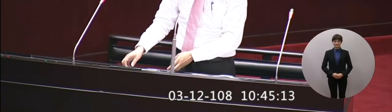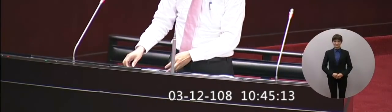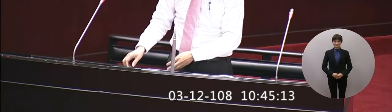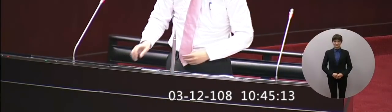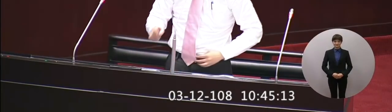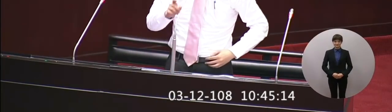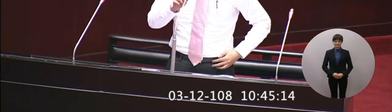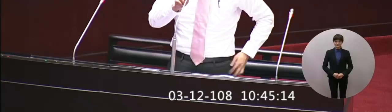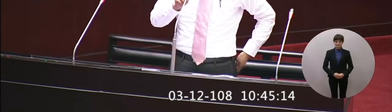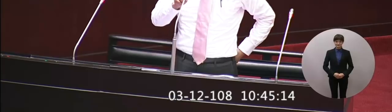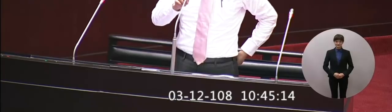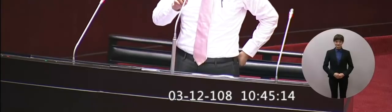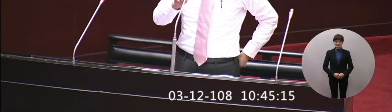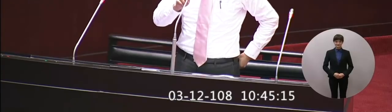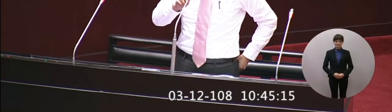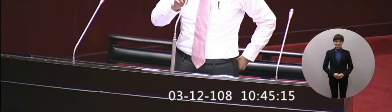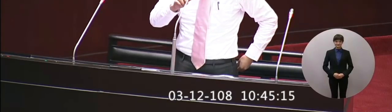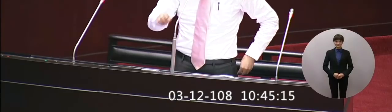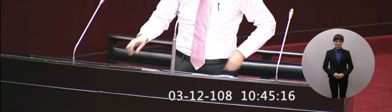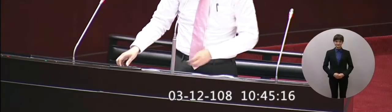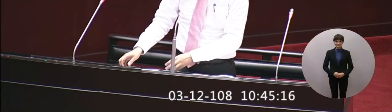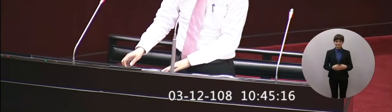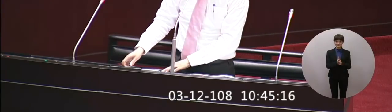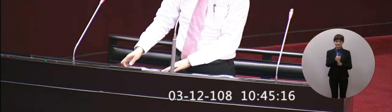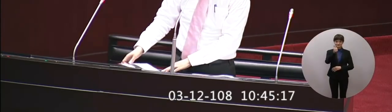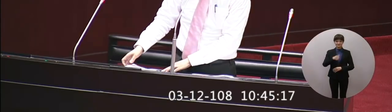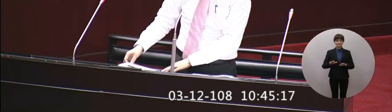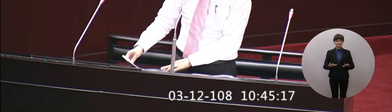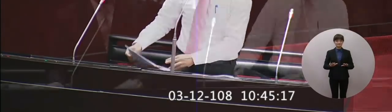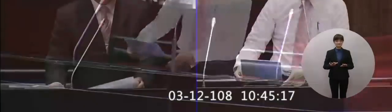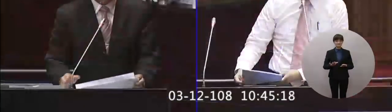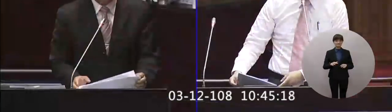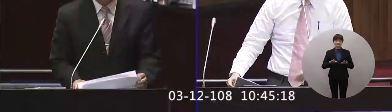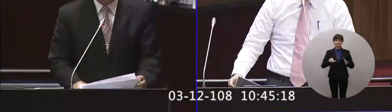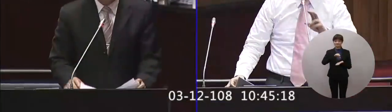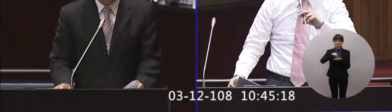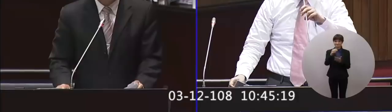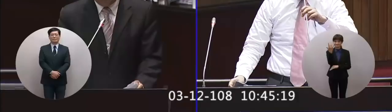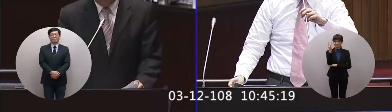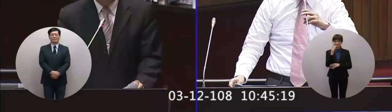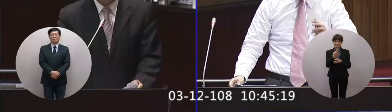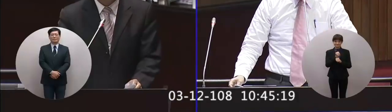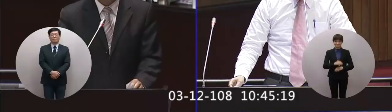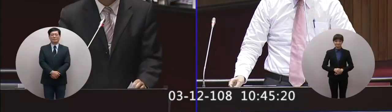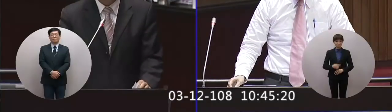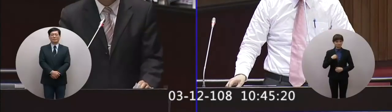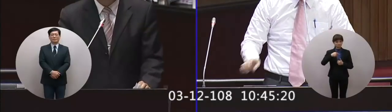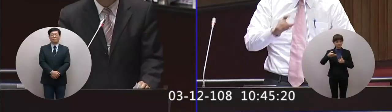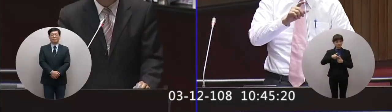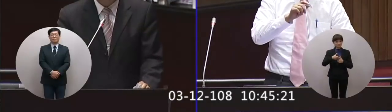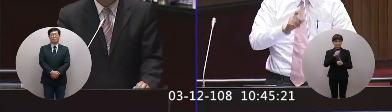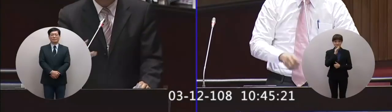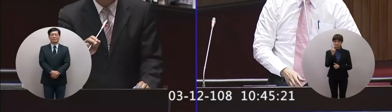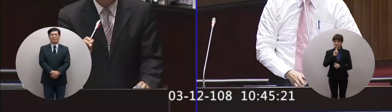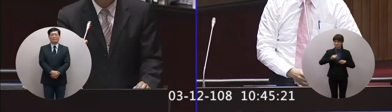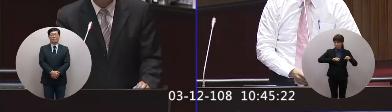章鴻路委員委員好部長 今天剛好植樹節教育其實是百年素